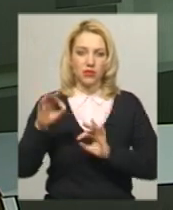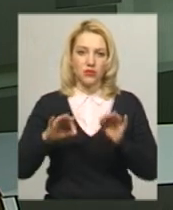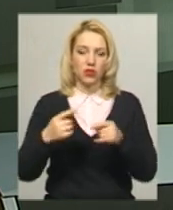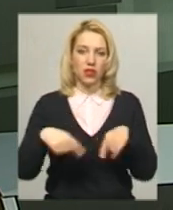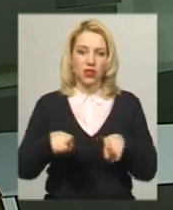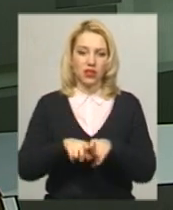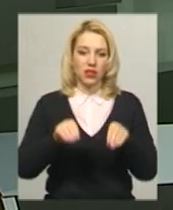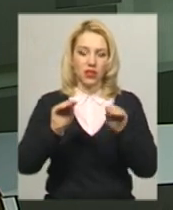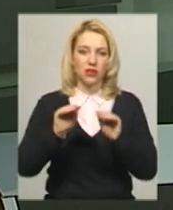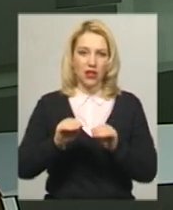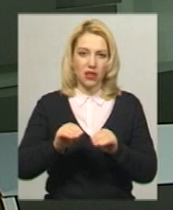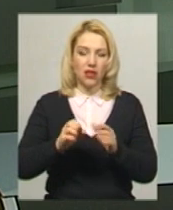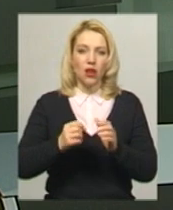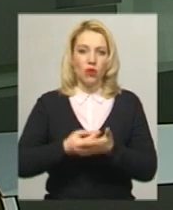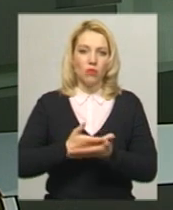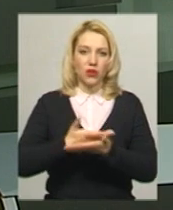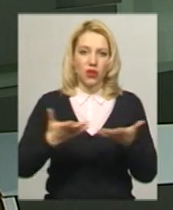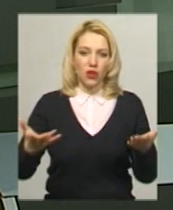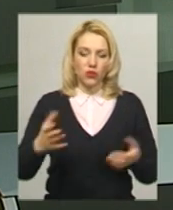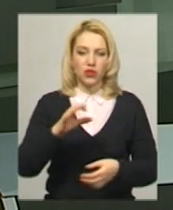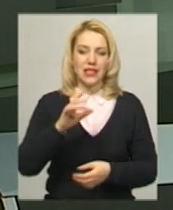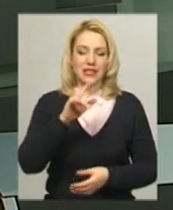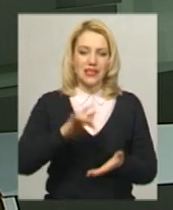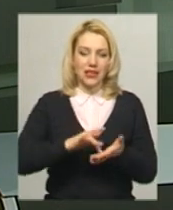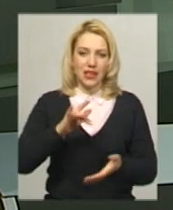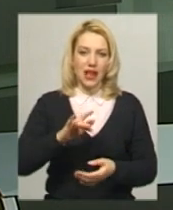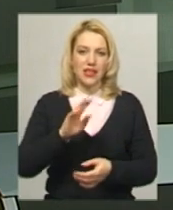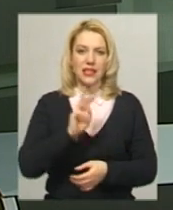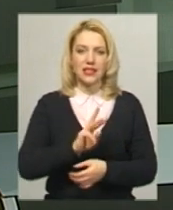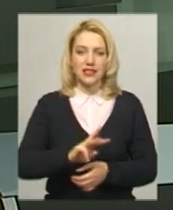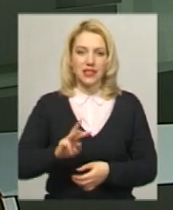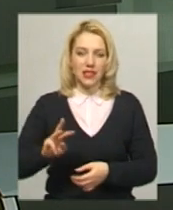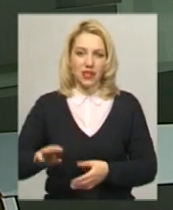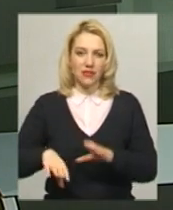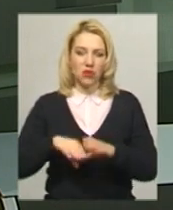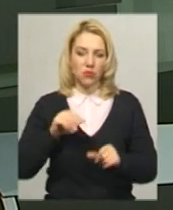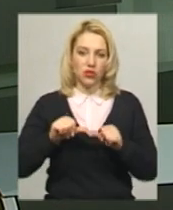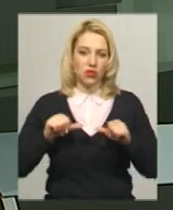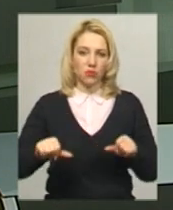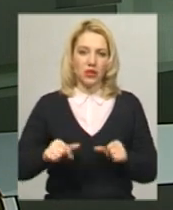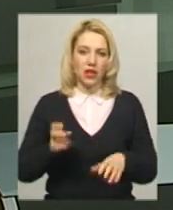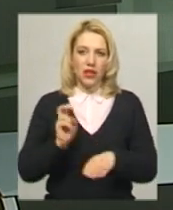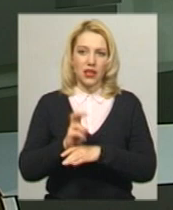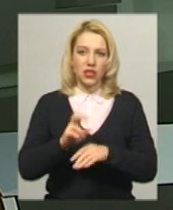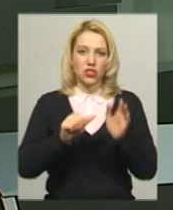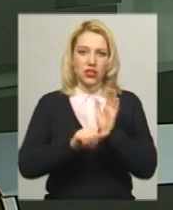Такі дані оприлювані на офіційному сайті Центральної виборчої комісії. Явка виборців на Хмельниччині скала 65